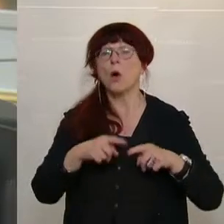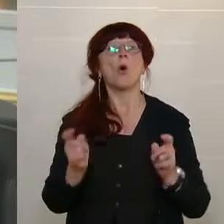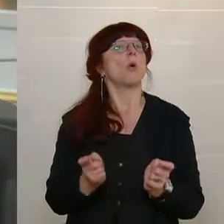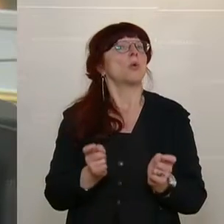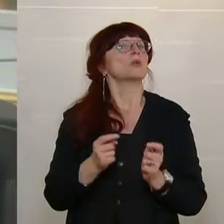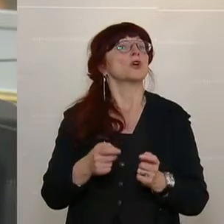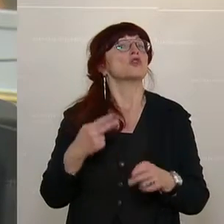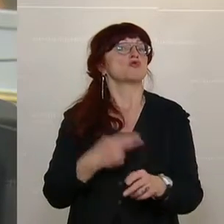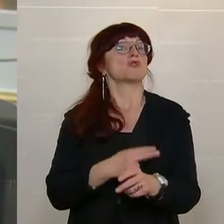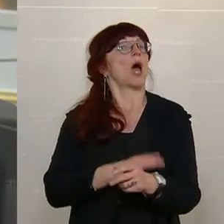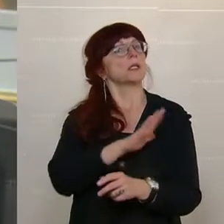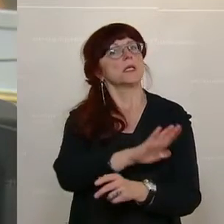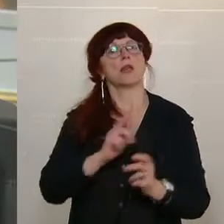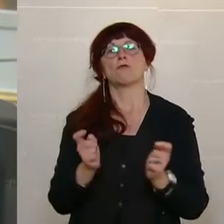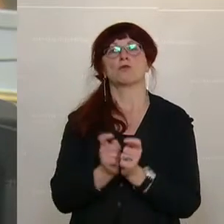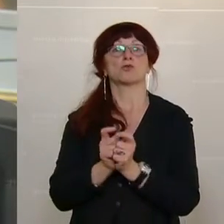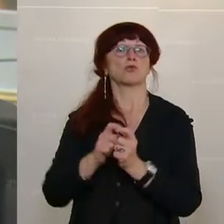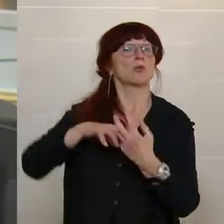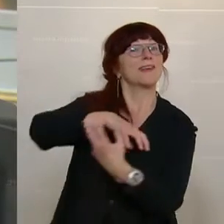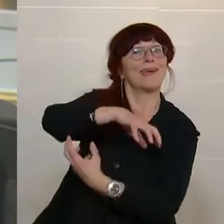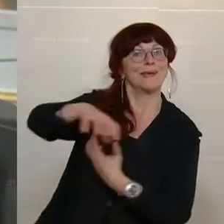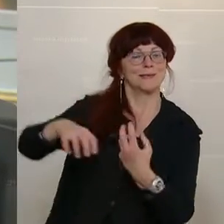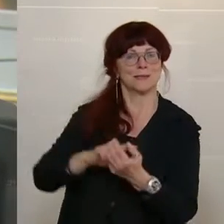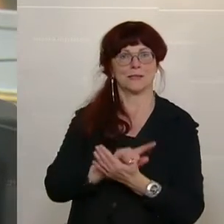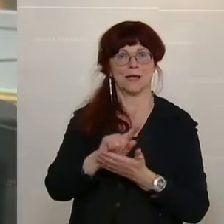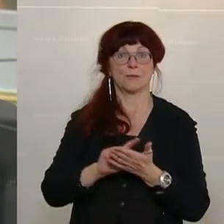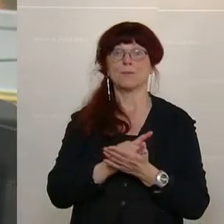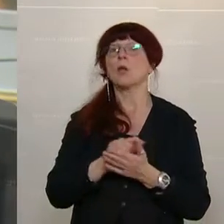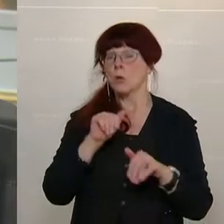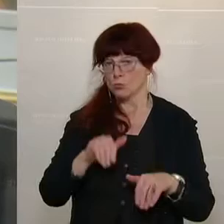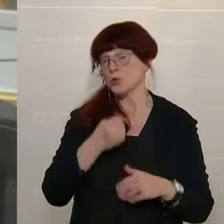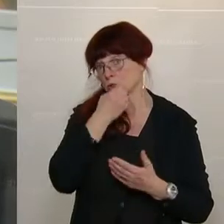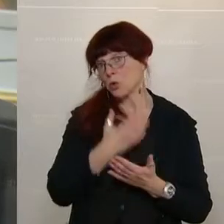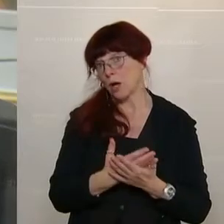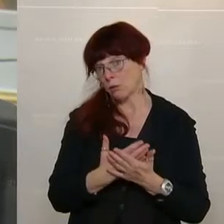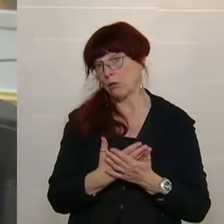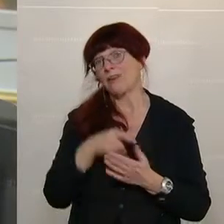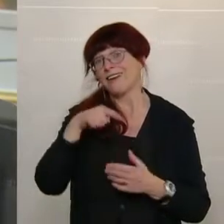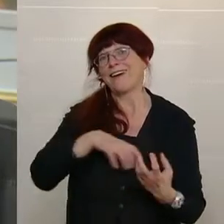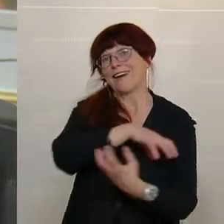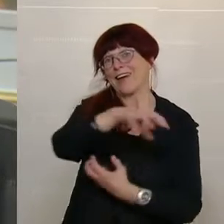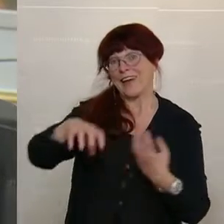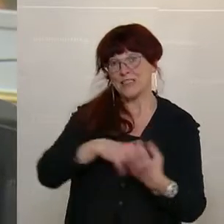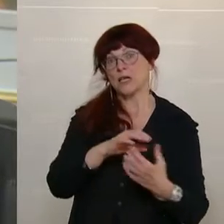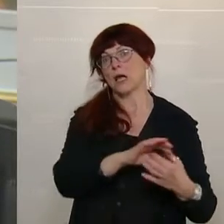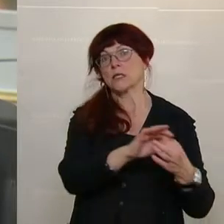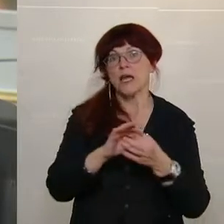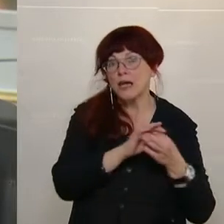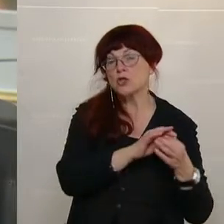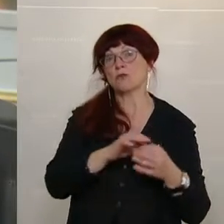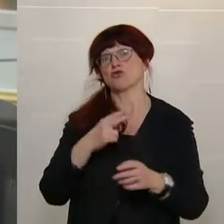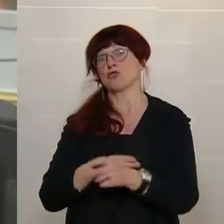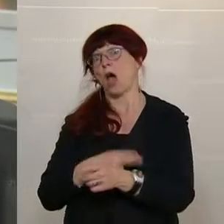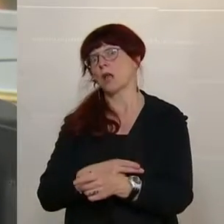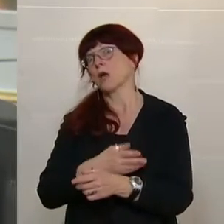Und ich gestehe zu, dass Krisen für alle, für den Staat und für die Gesellschaft mit enormen